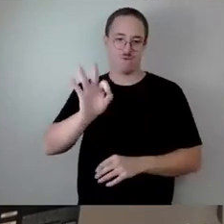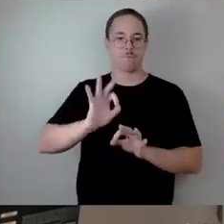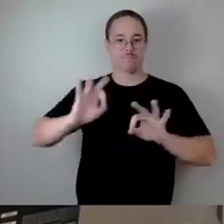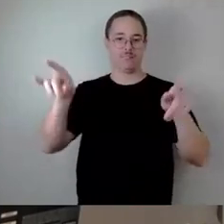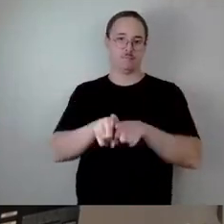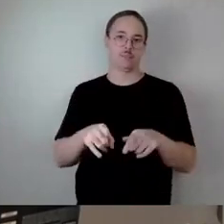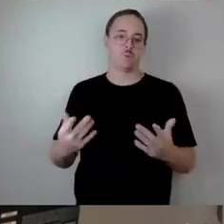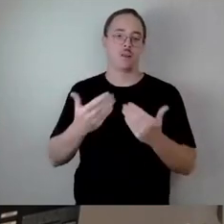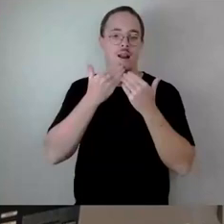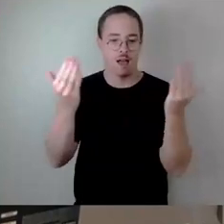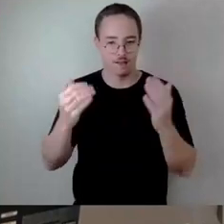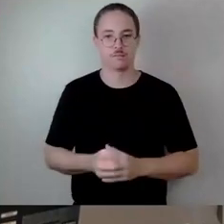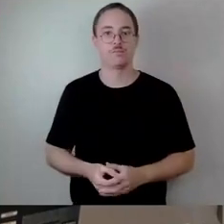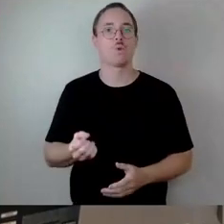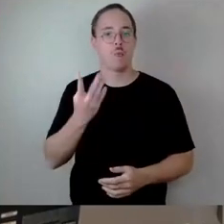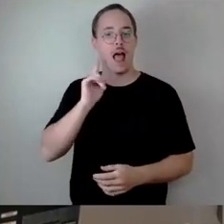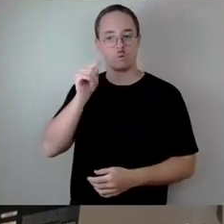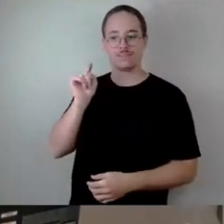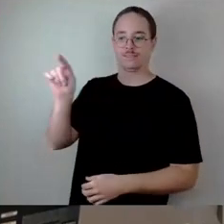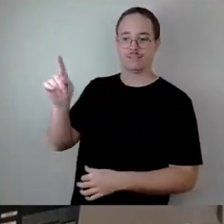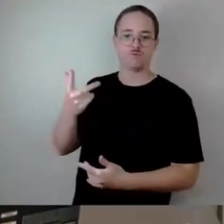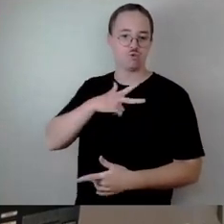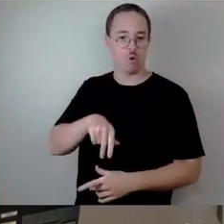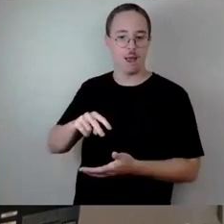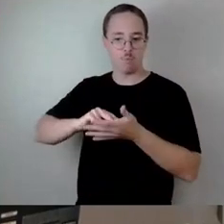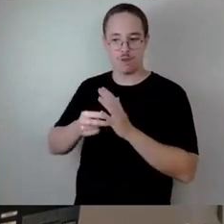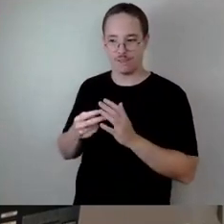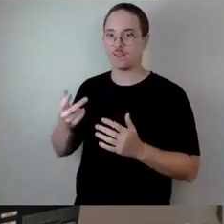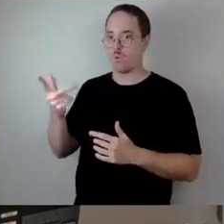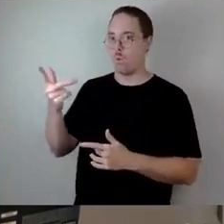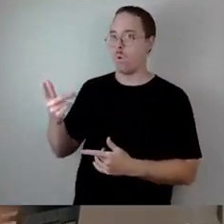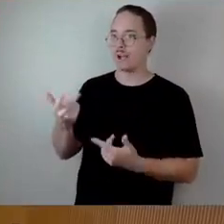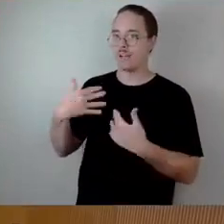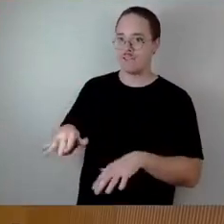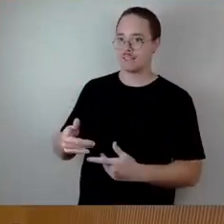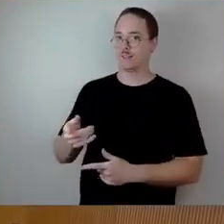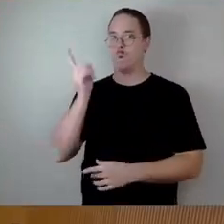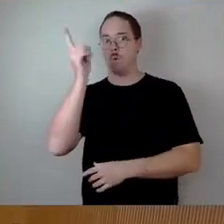natürlich gern zu. Nicht nur wegen des flammenden Appells gerade, sondern davon waren wir schon vorher sehr überzeugt. Vielen Dank.